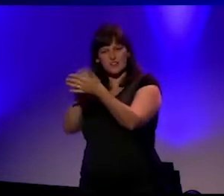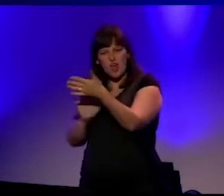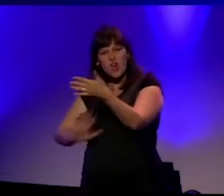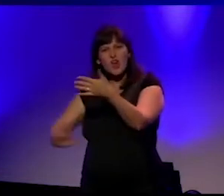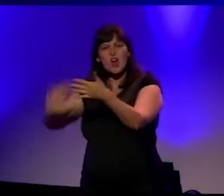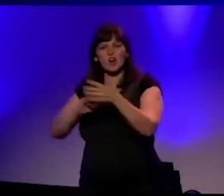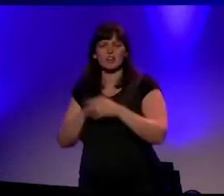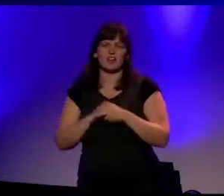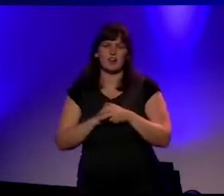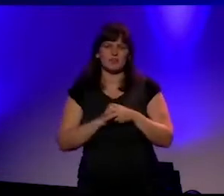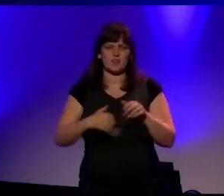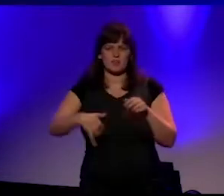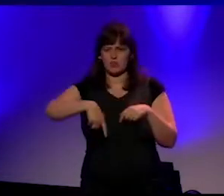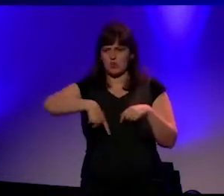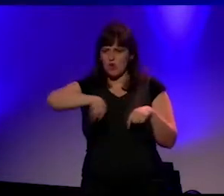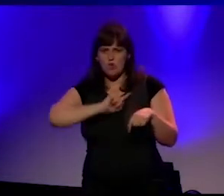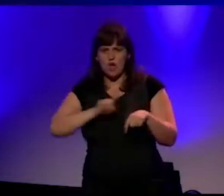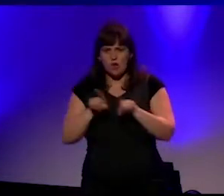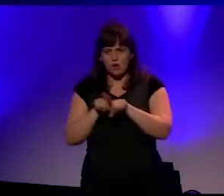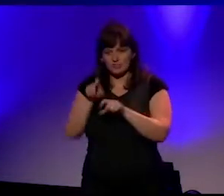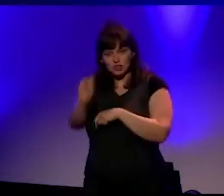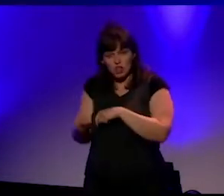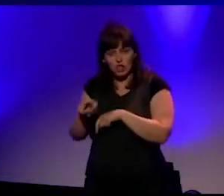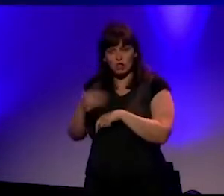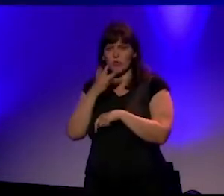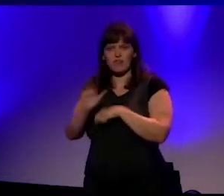capaciteitsopbouw in datzelfde zuiden.